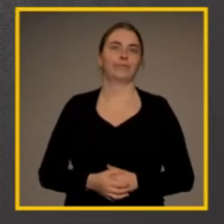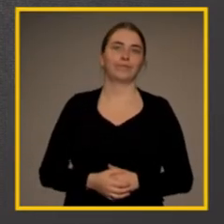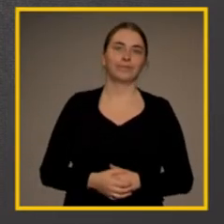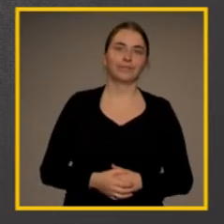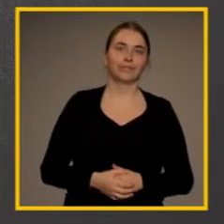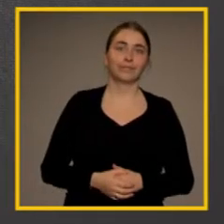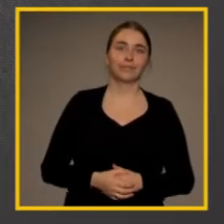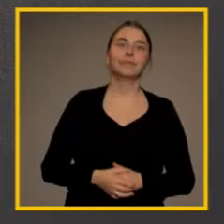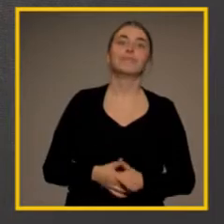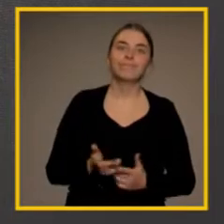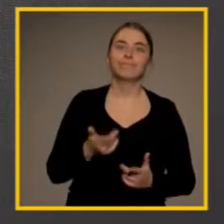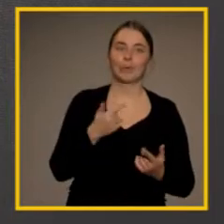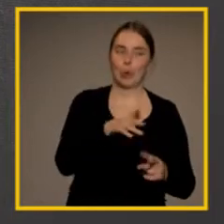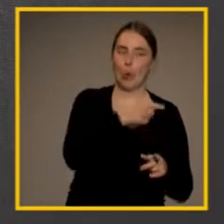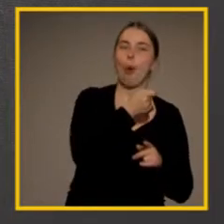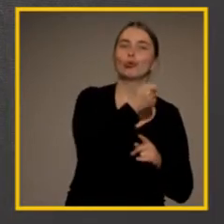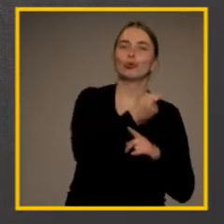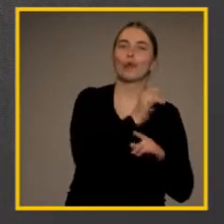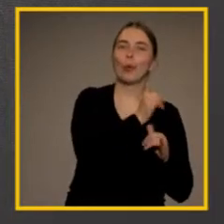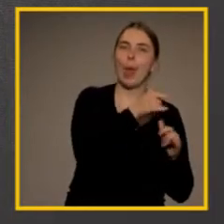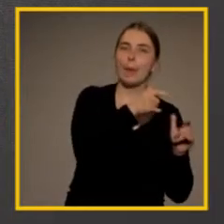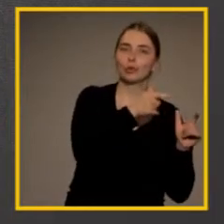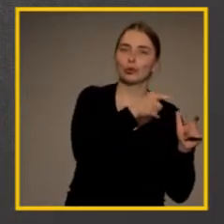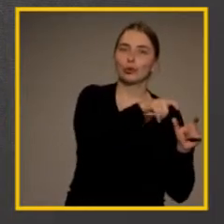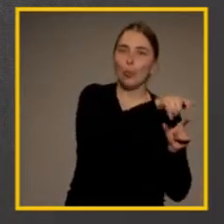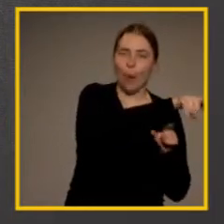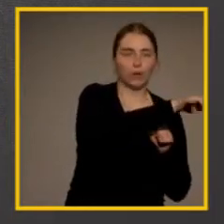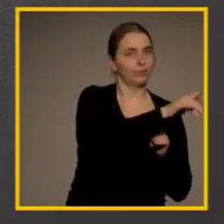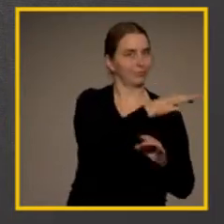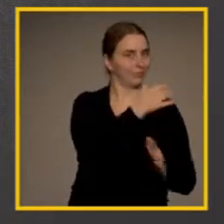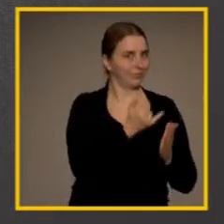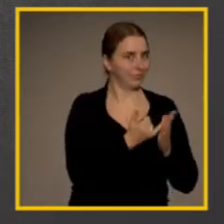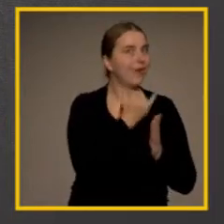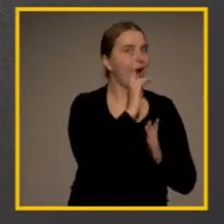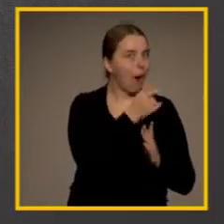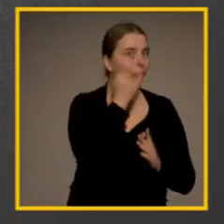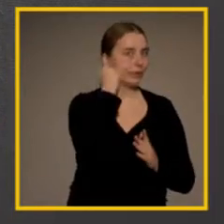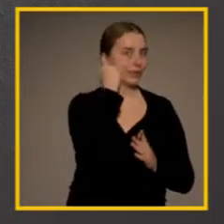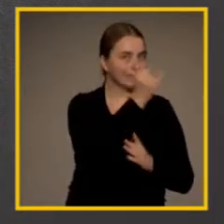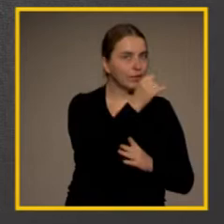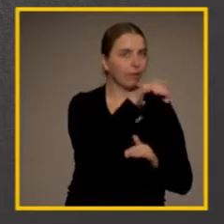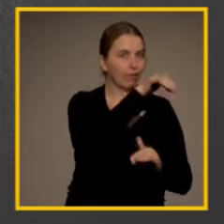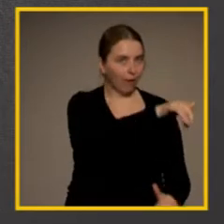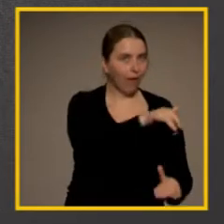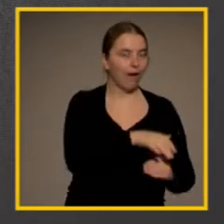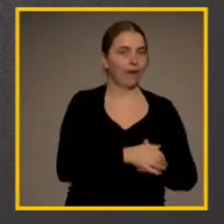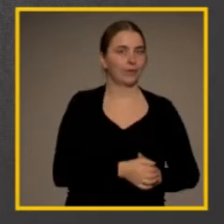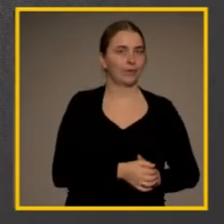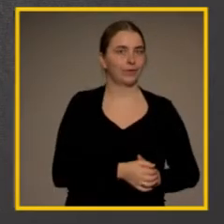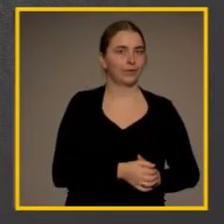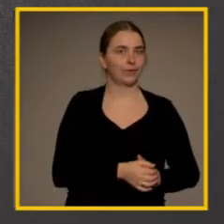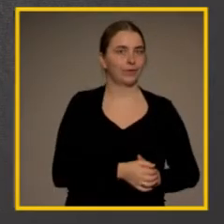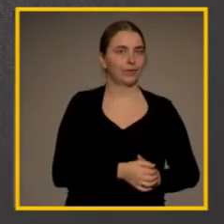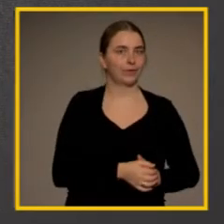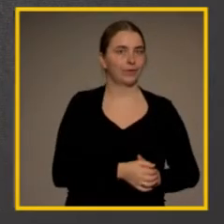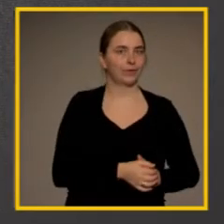Dafür hatte sich die Stiftung Lebensspur ebenfalls etwas ganz Besonderes